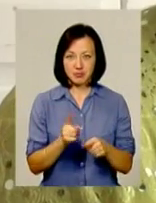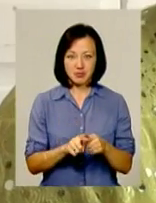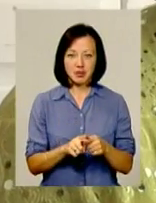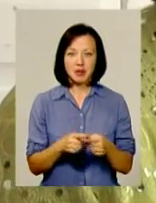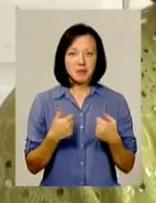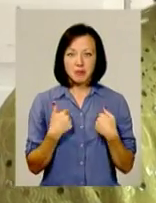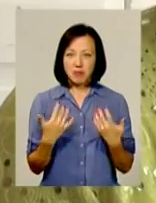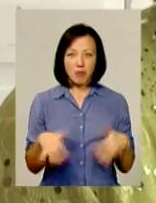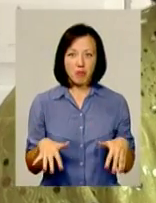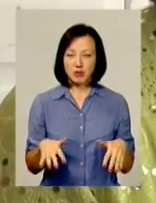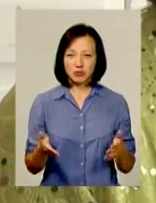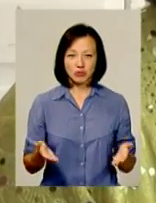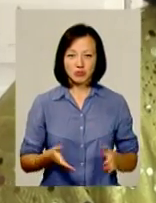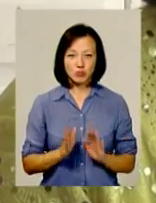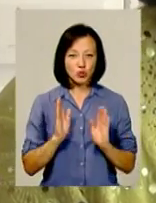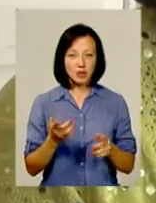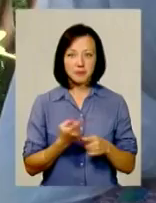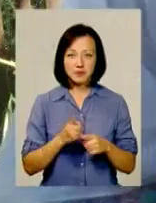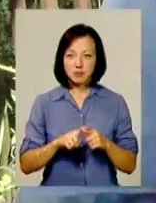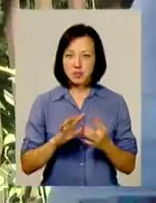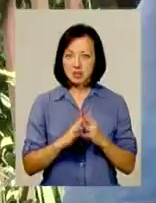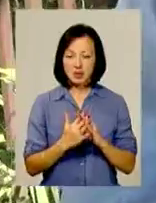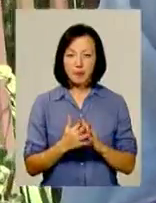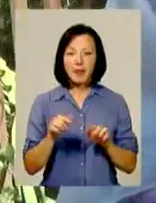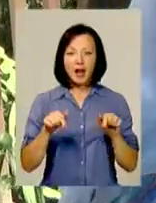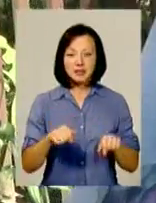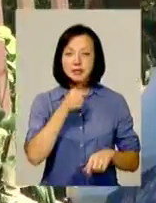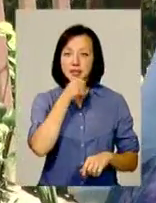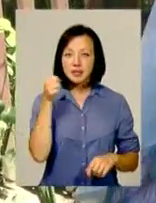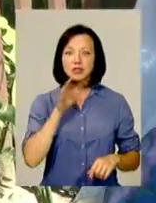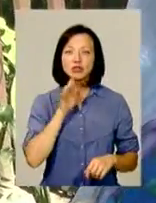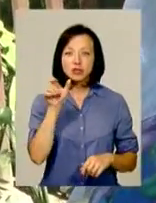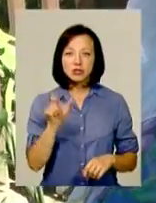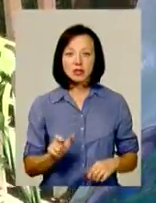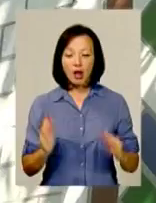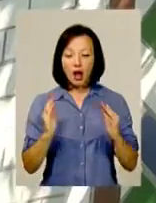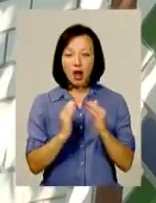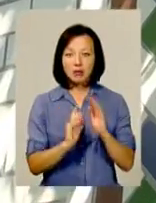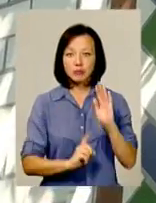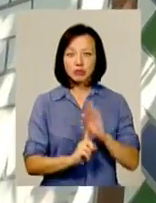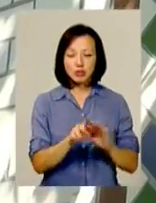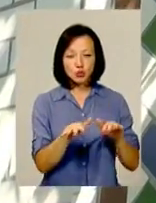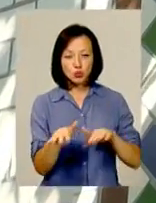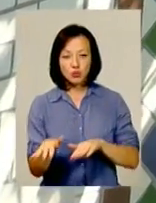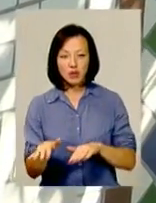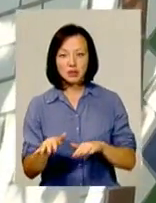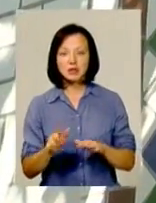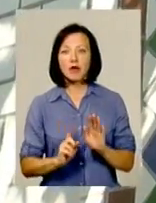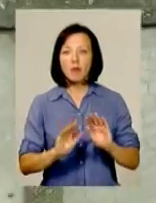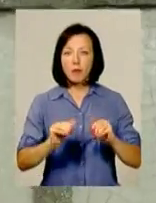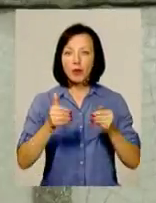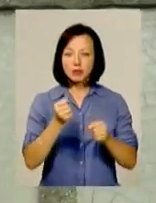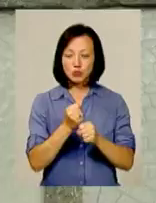Ми пропащі, ми пропащі будемо в цьому селі. А цій літній жінці, якої хата почала ссуватися, порадили зробити ще один